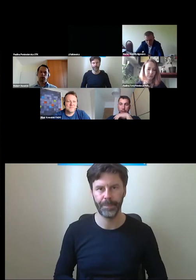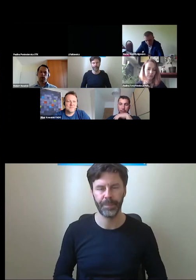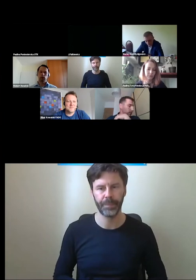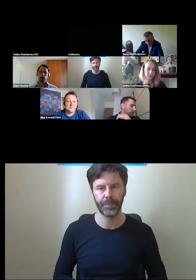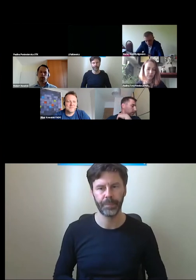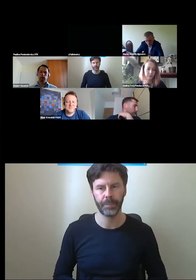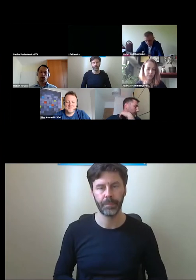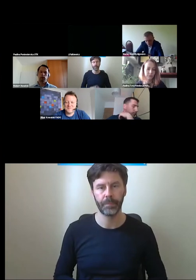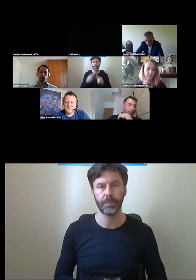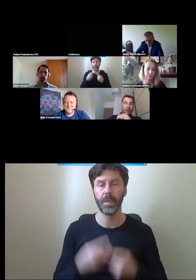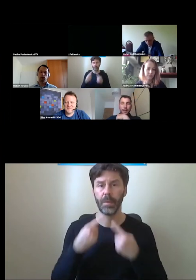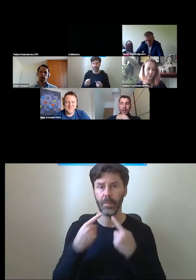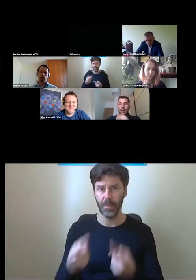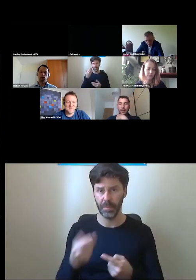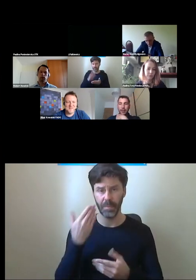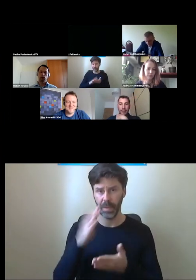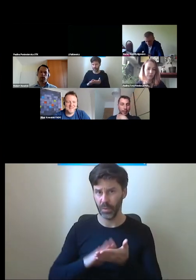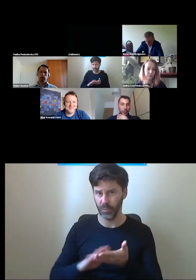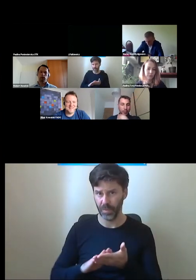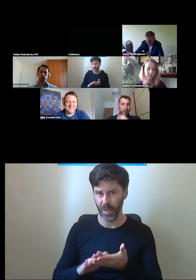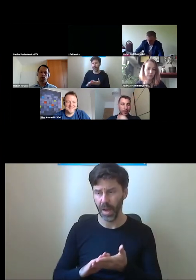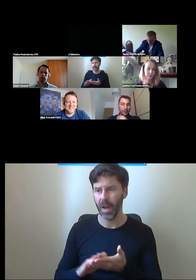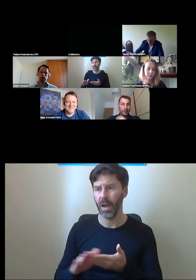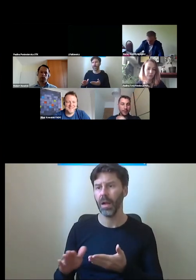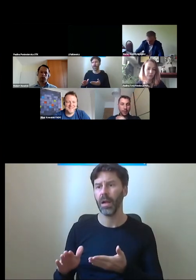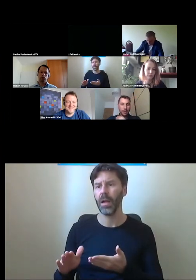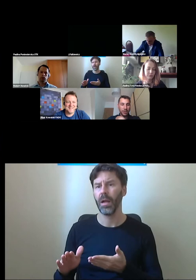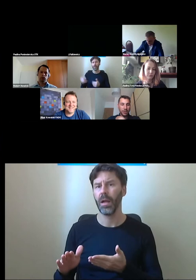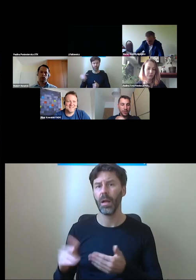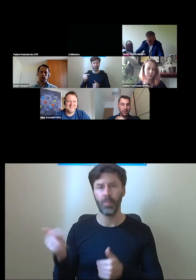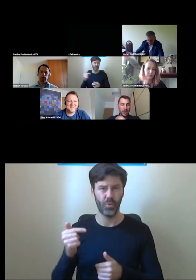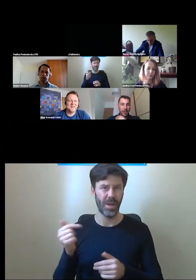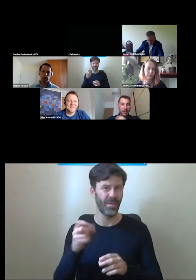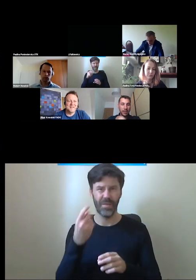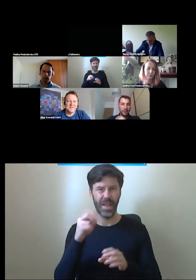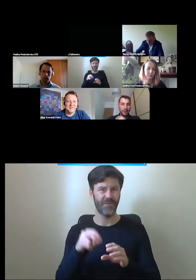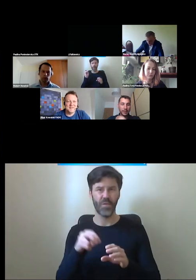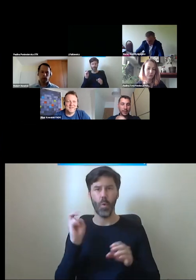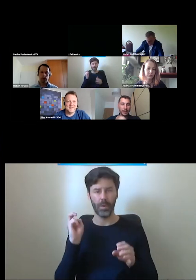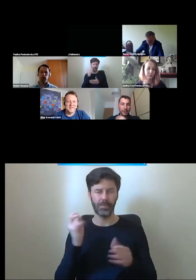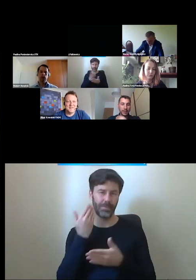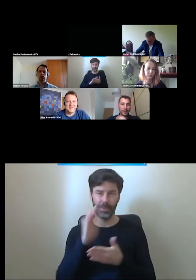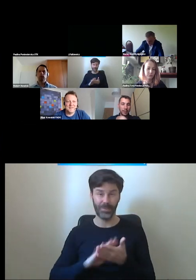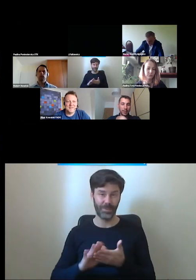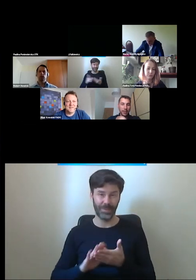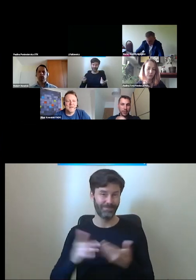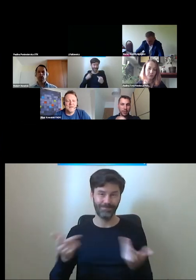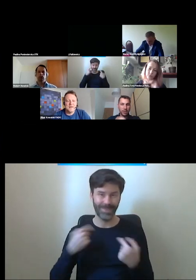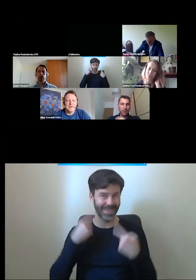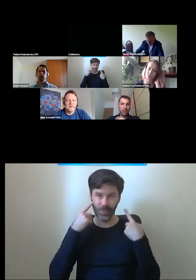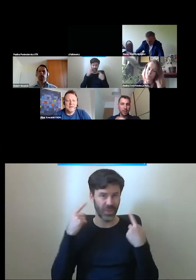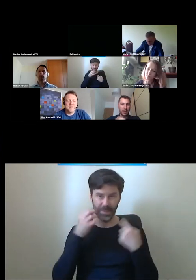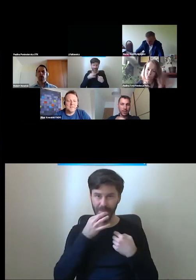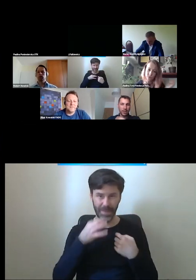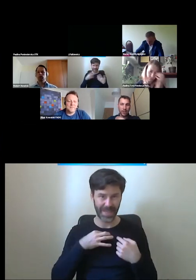Powiem tak, przepraszam, bo miałem tutaj chwilę, musiałem na chwilę się wyłączyć, więc nie słyszałem pytania. Rozumiem, że